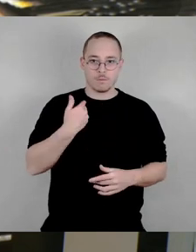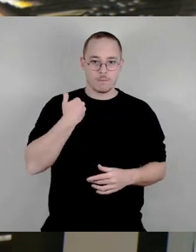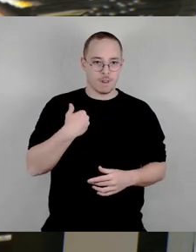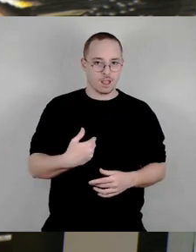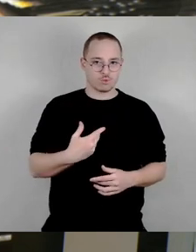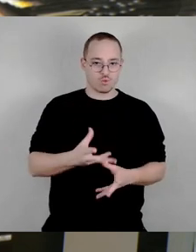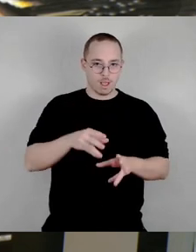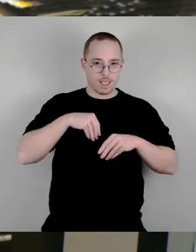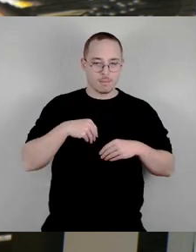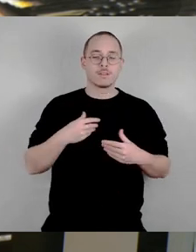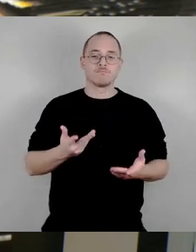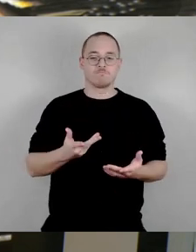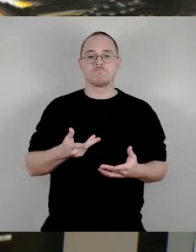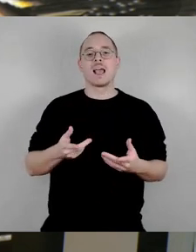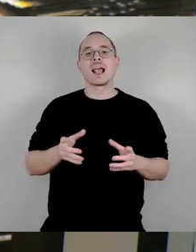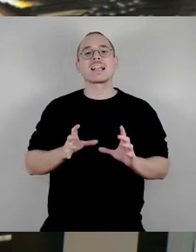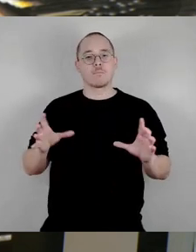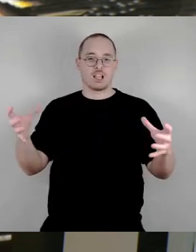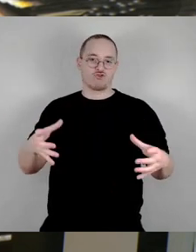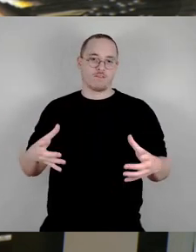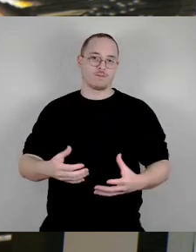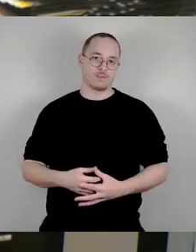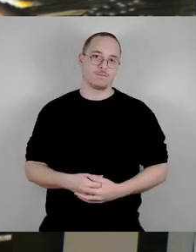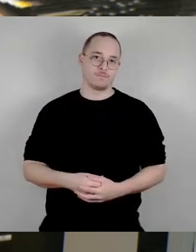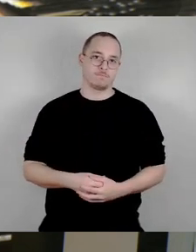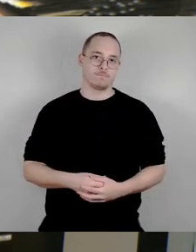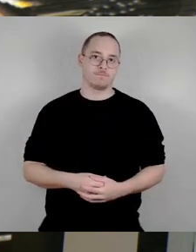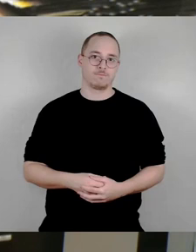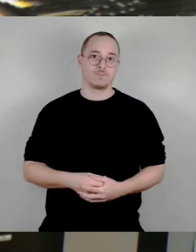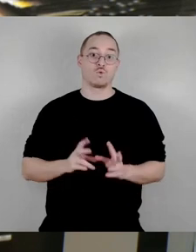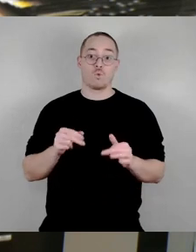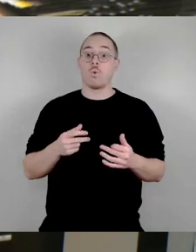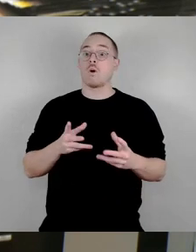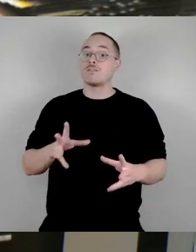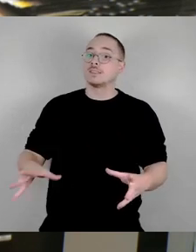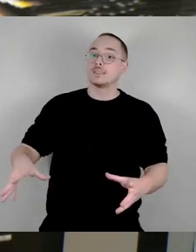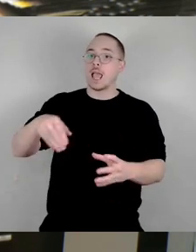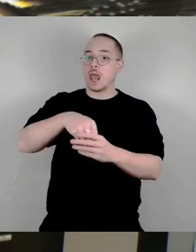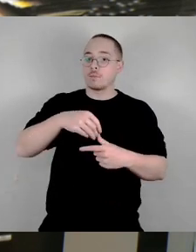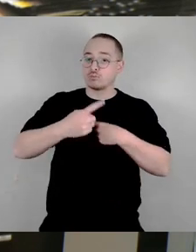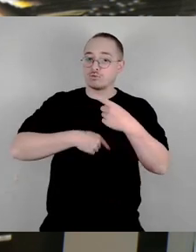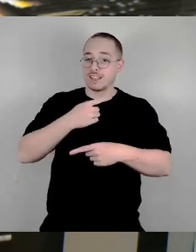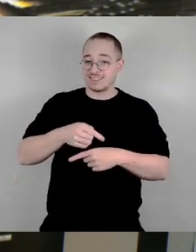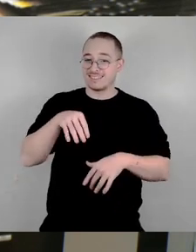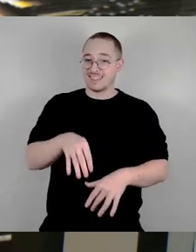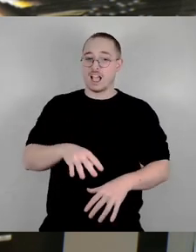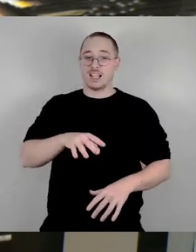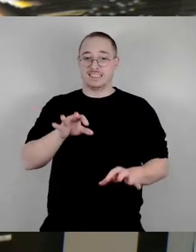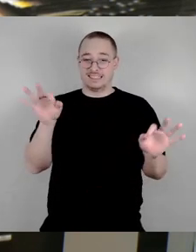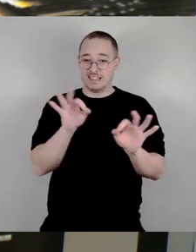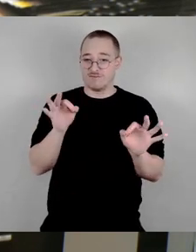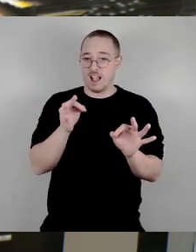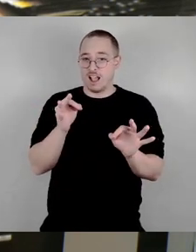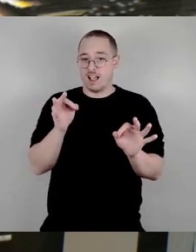Dieser partizipative Prozess hat die große Chance, eine Mitmachfalle zu sein. Wir haben das erlebt, als die Hafencity in Wert